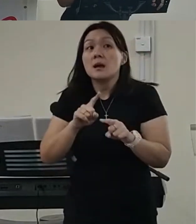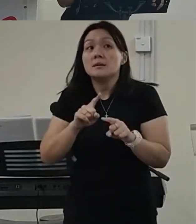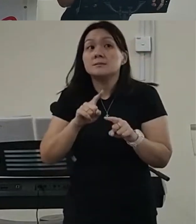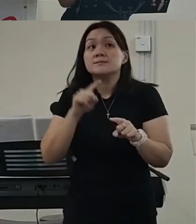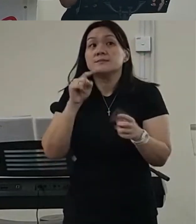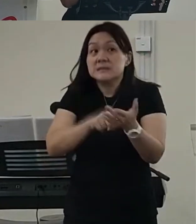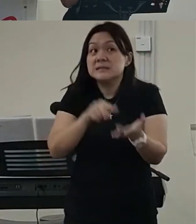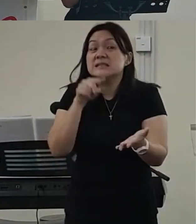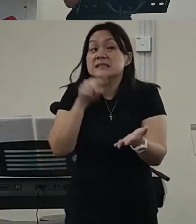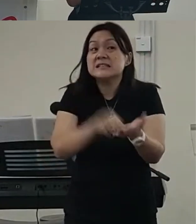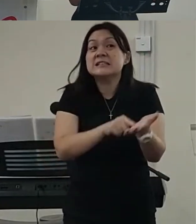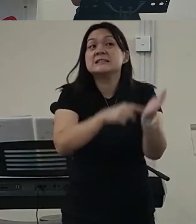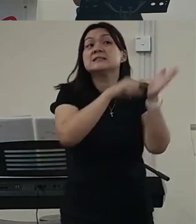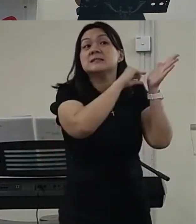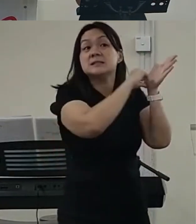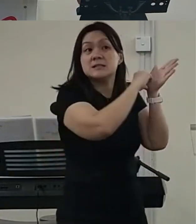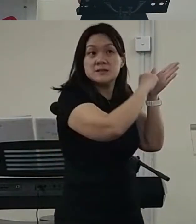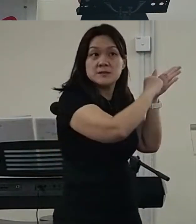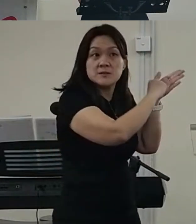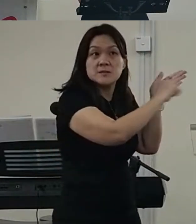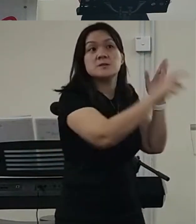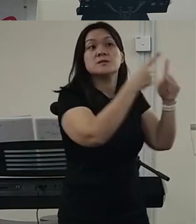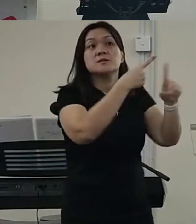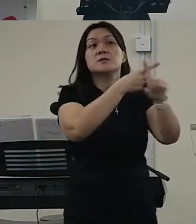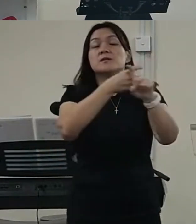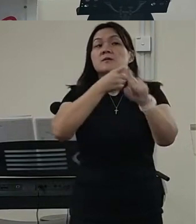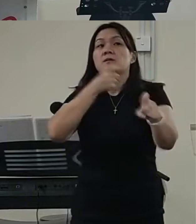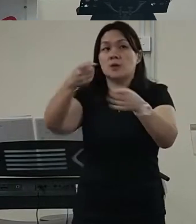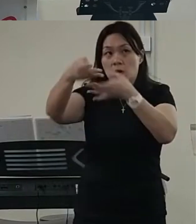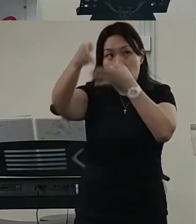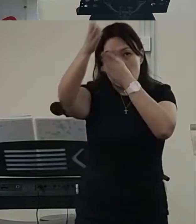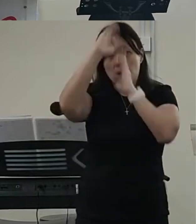那么就突然间呢 这一个经节呢 就来到我的心中